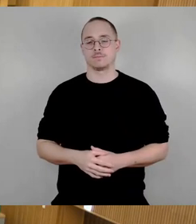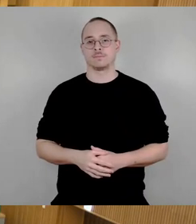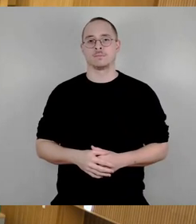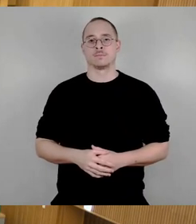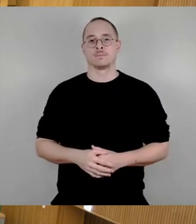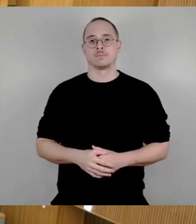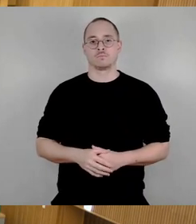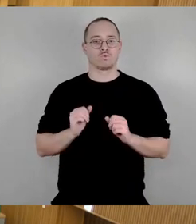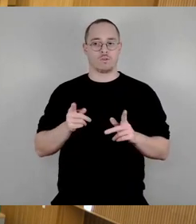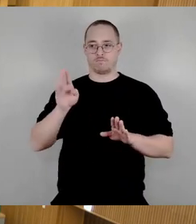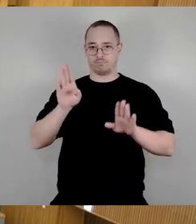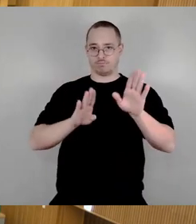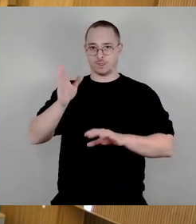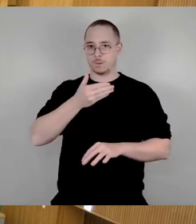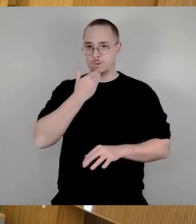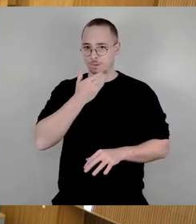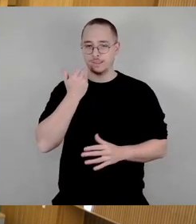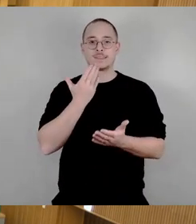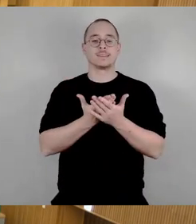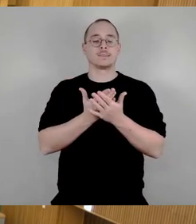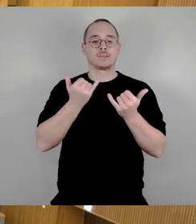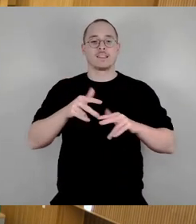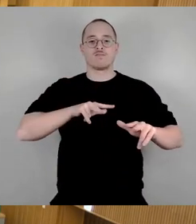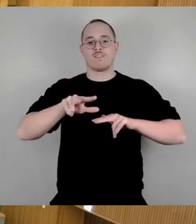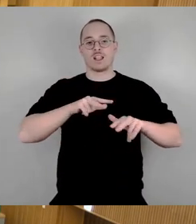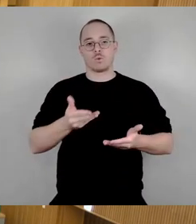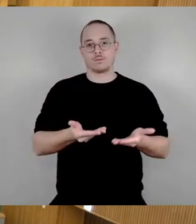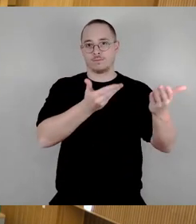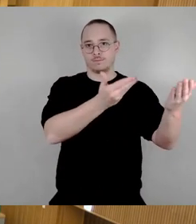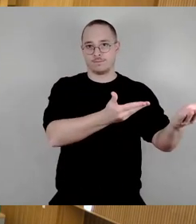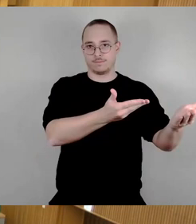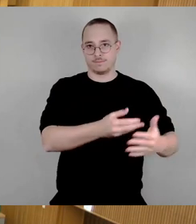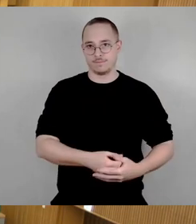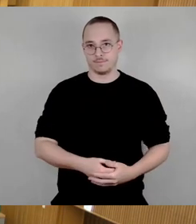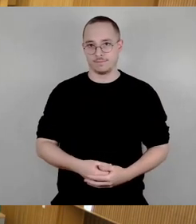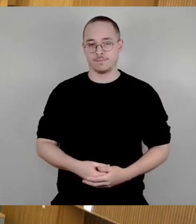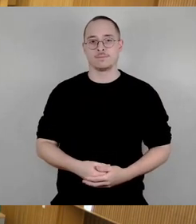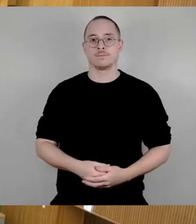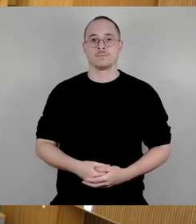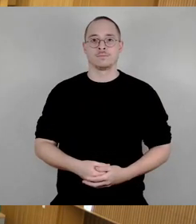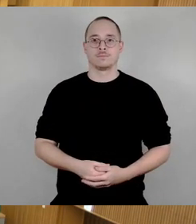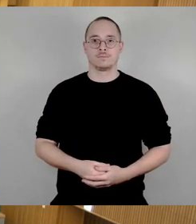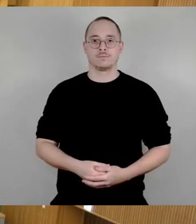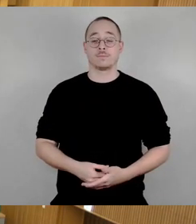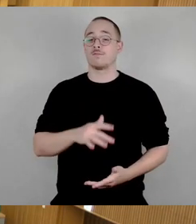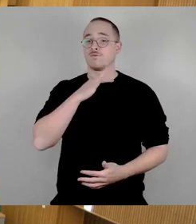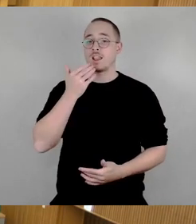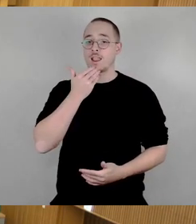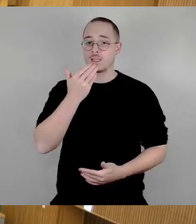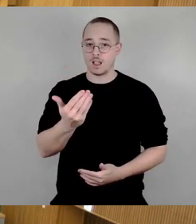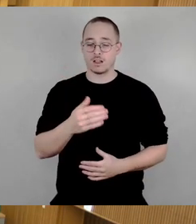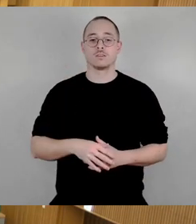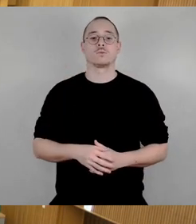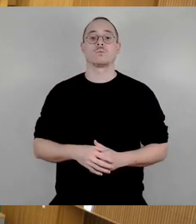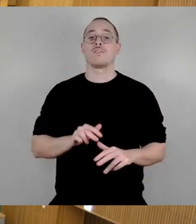Debatte. Und nochmal für die Verwaltung, Frau Jenig, bitte schön. Vielen Dank. Also der Stand des Verfahrens ist immer noch, dass der